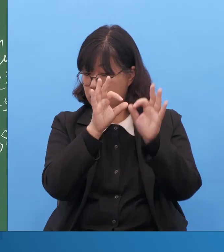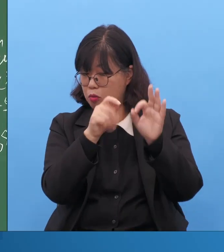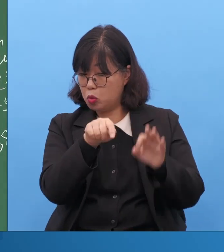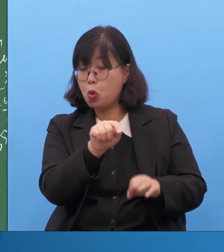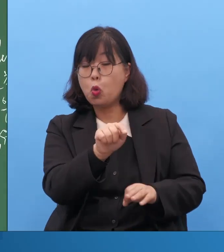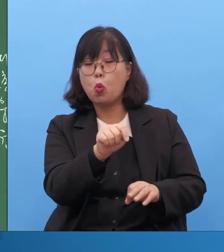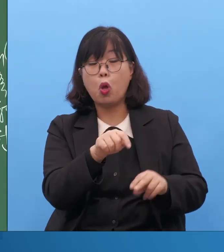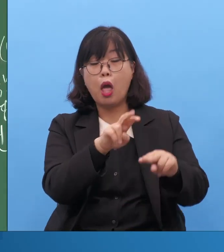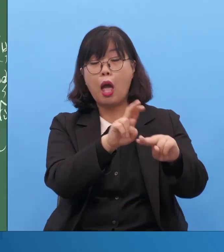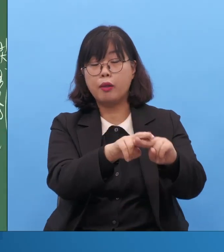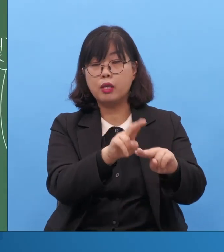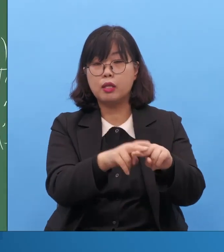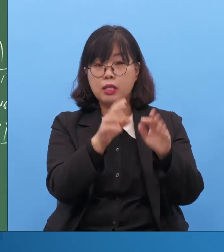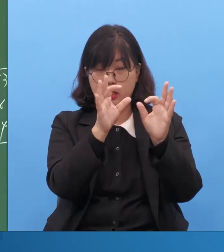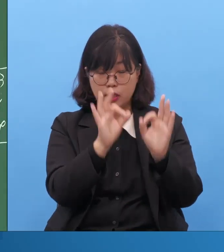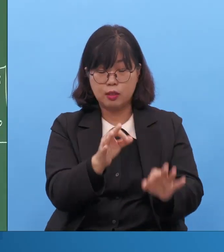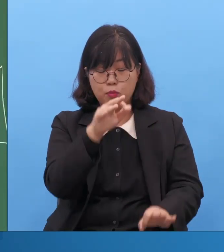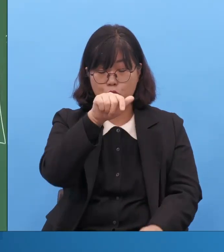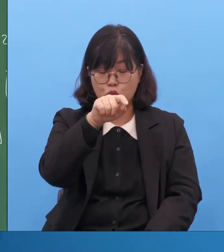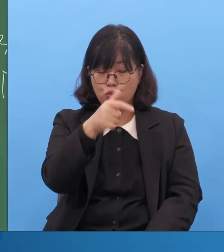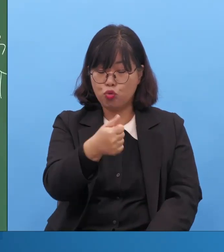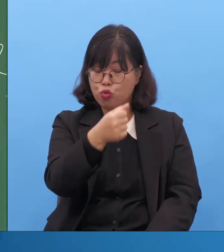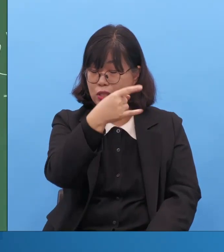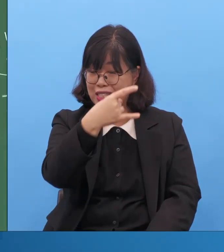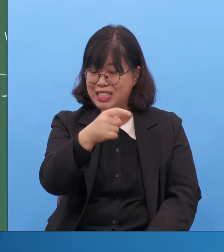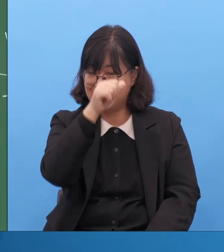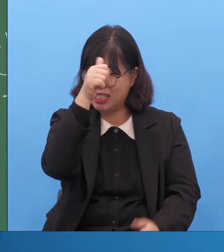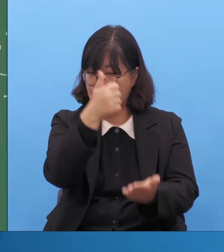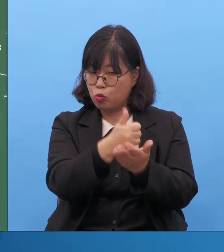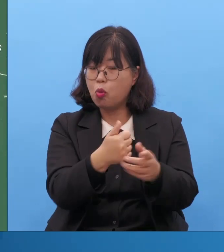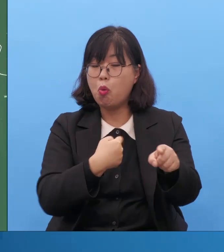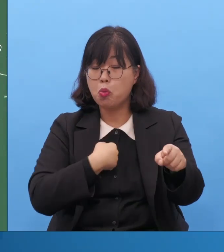굳이 만나가 밥 먹고 일 안 해도 안다니깐요.